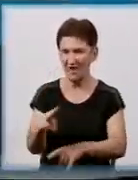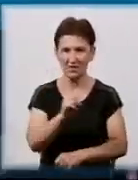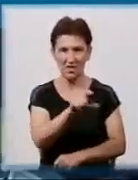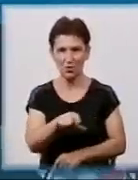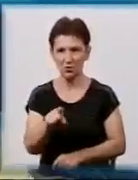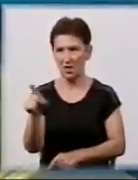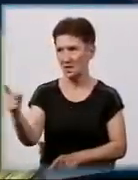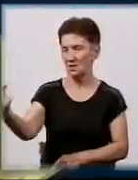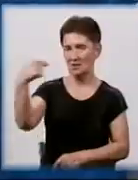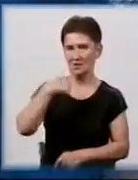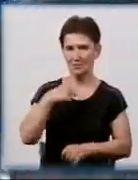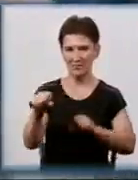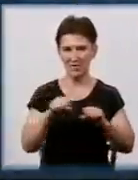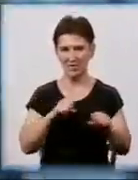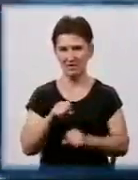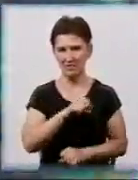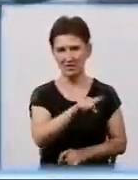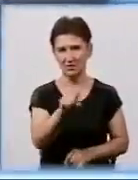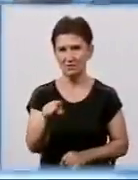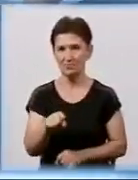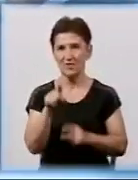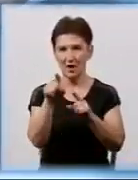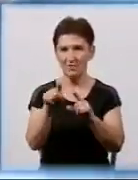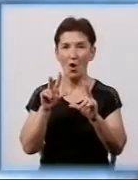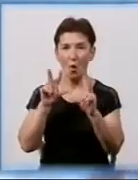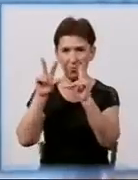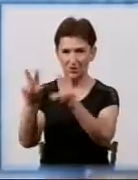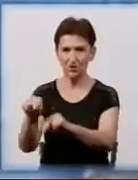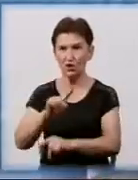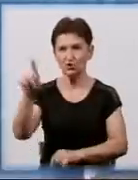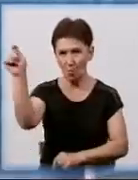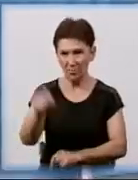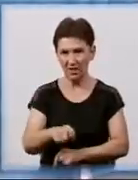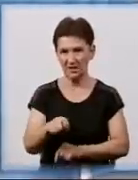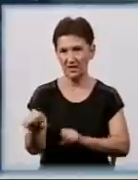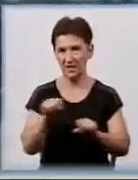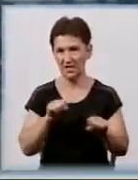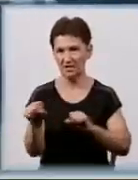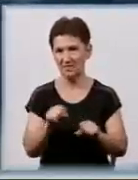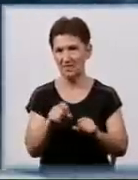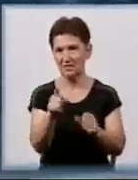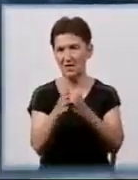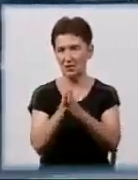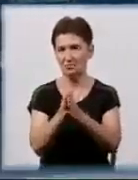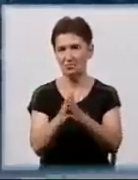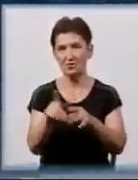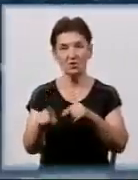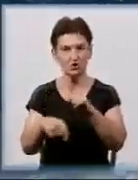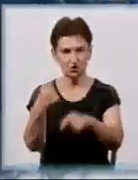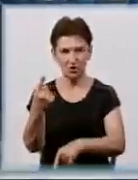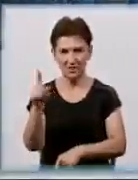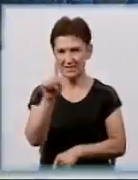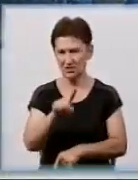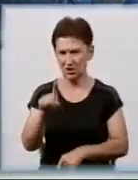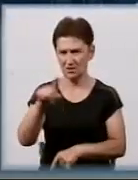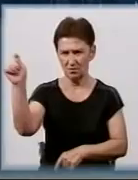нас, а керівництво на них. Ви обіцяли, що приїде керівництво, ви нас пропутите. З'їдіть. За годину приїжджають керівники